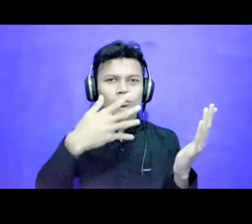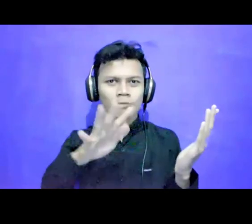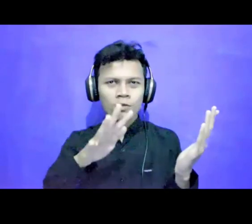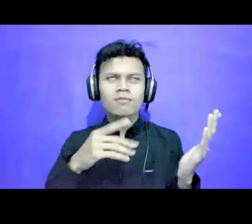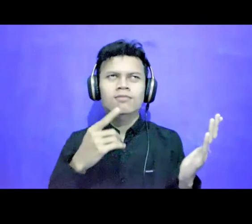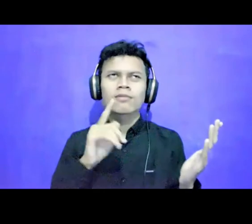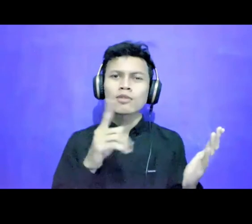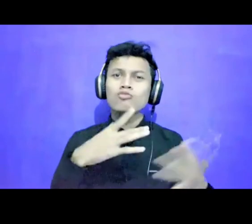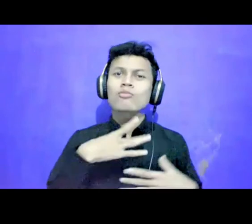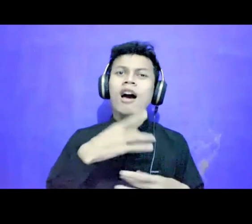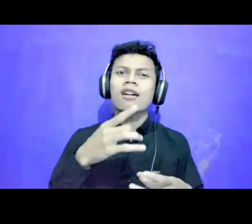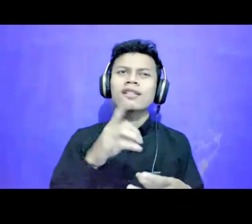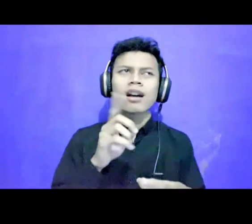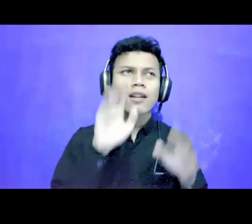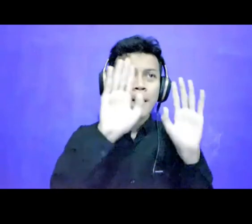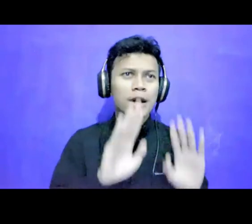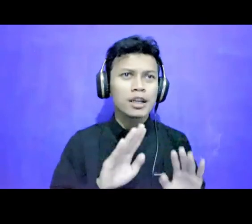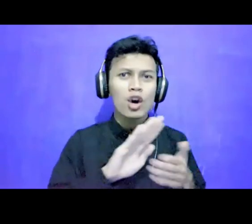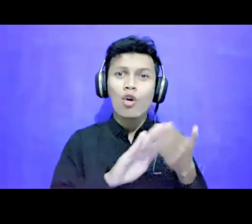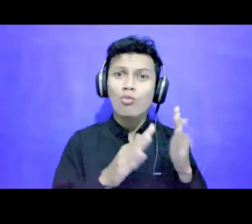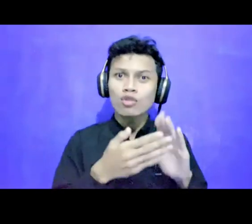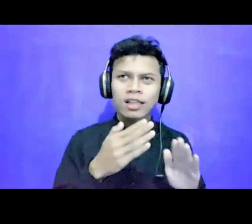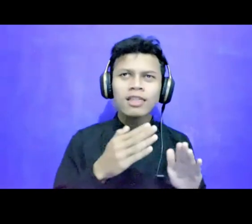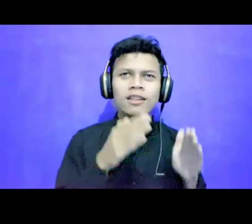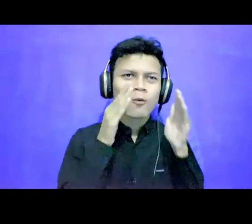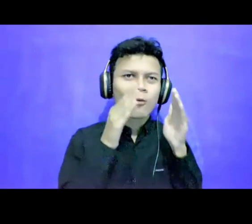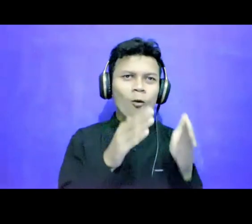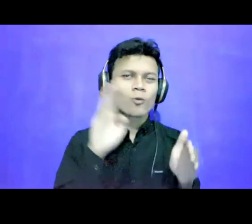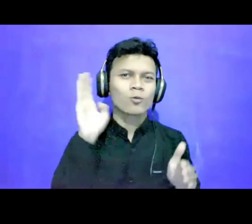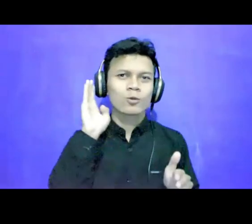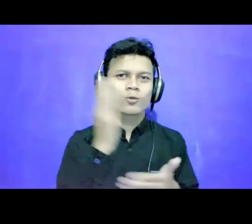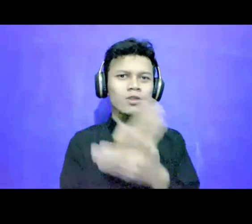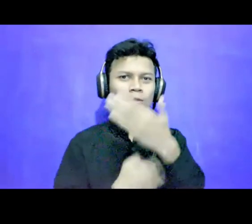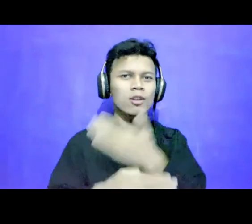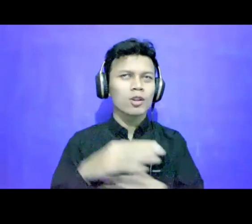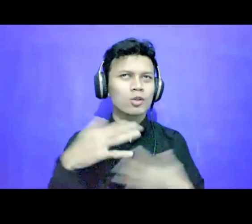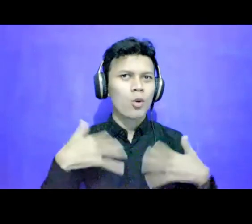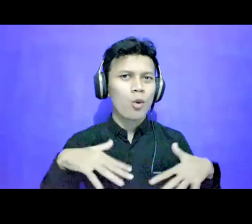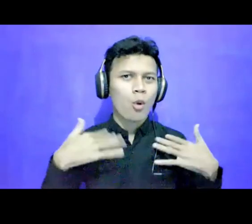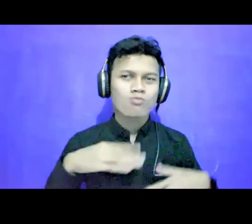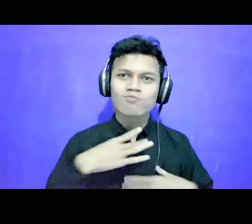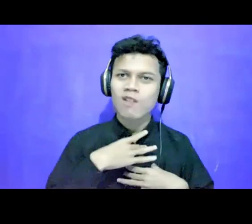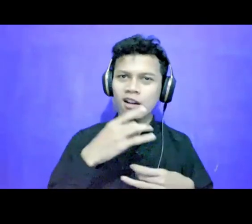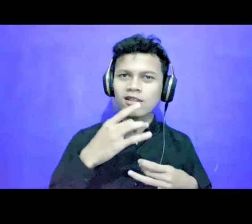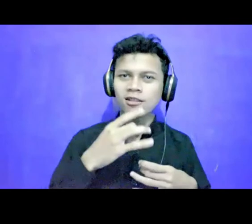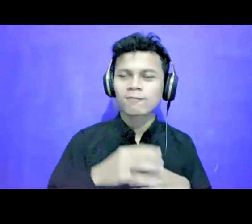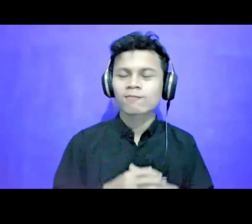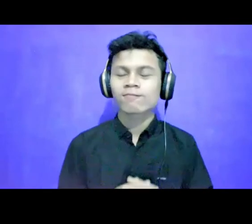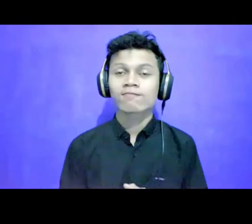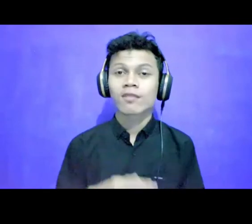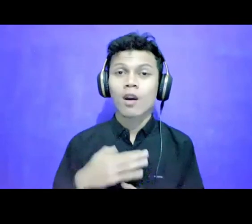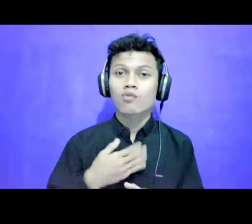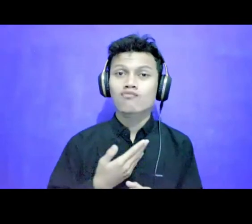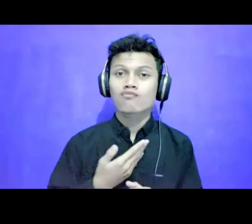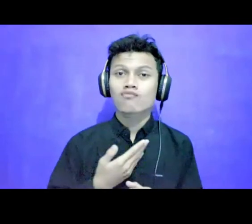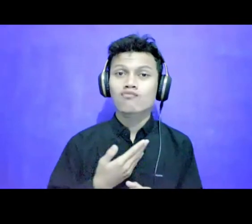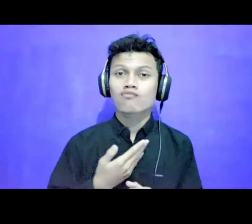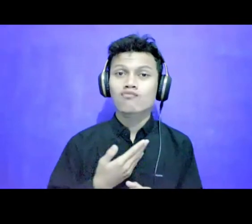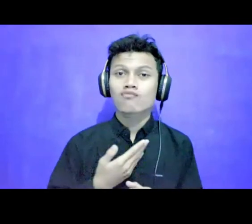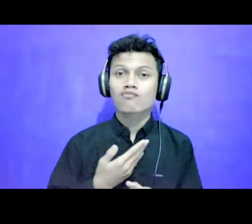sangat fokus dengan isu-isu soal disabilitas Aku akan sharing untuk